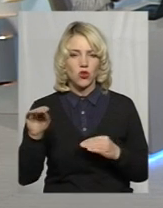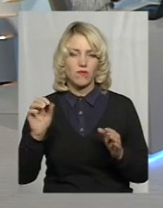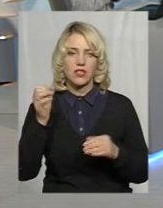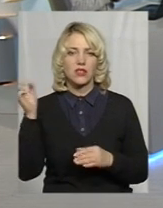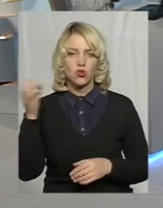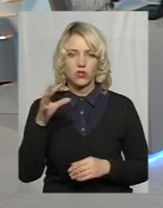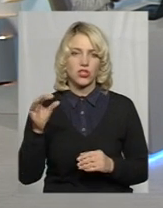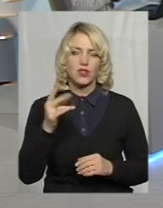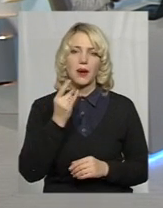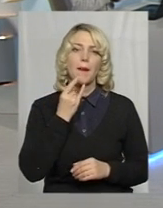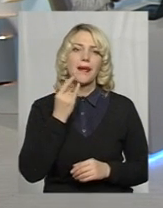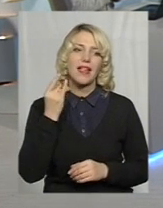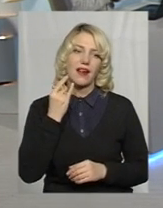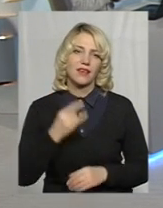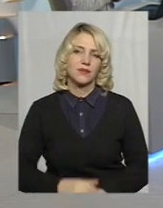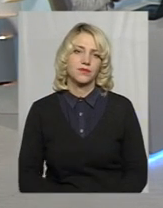батарей?